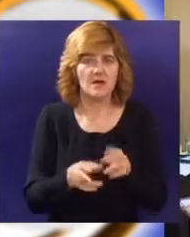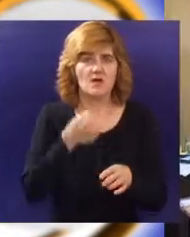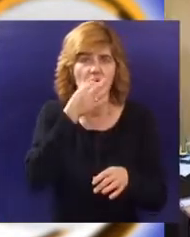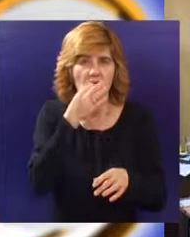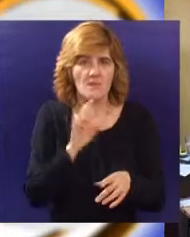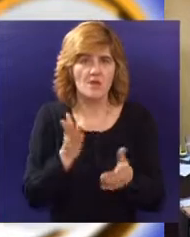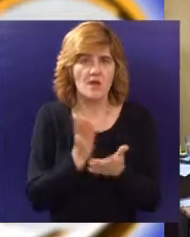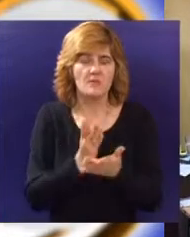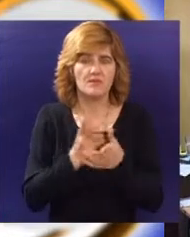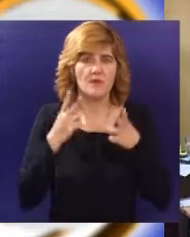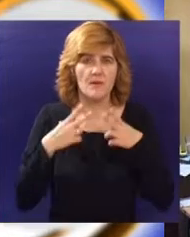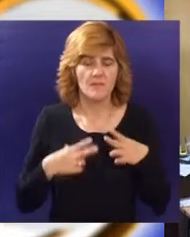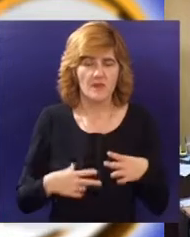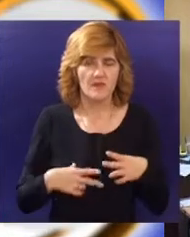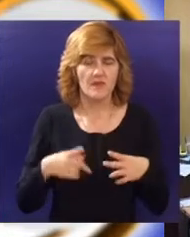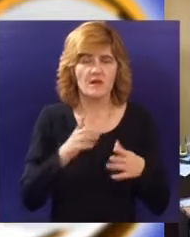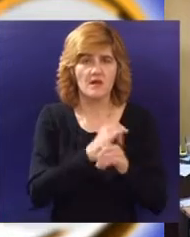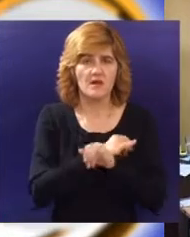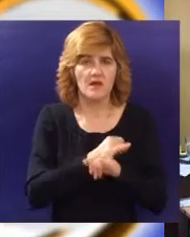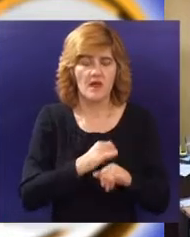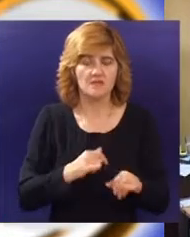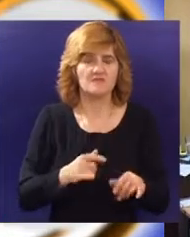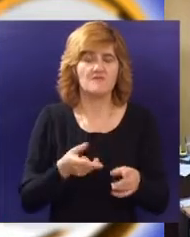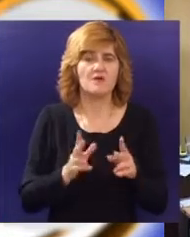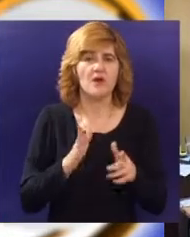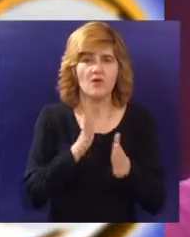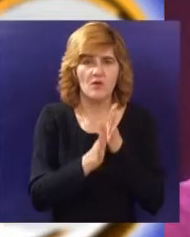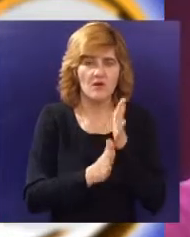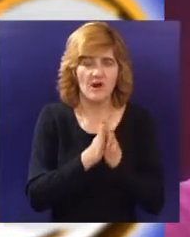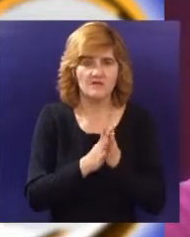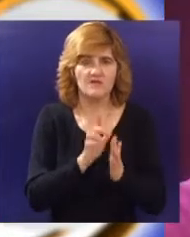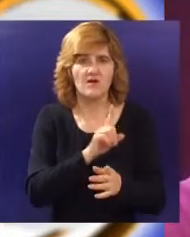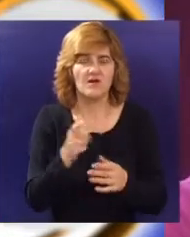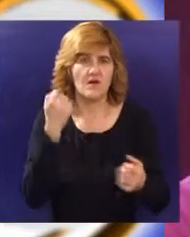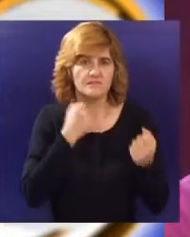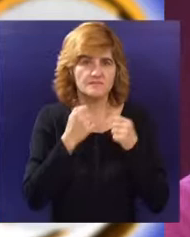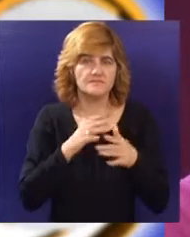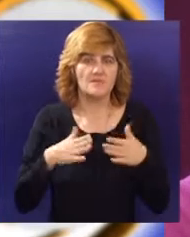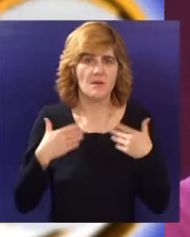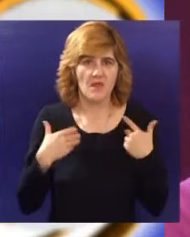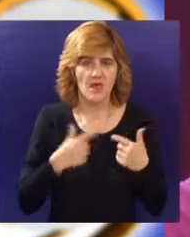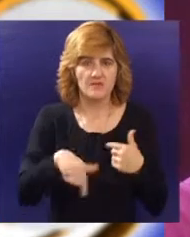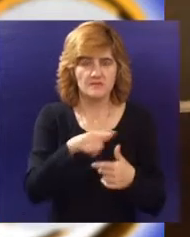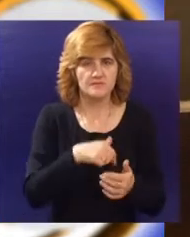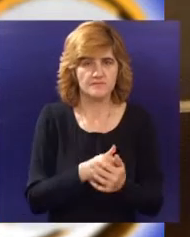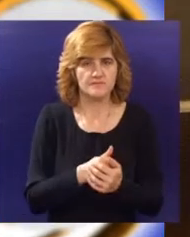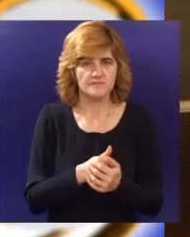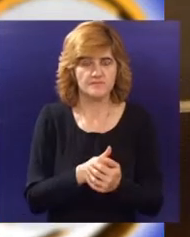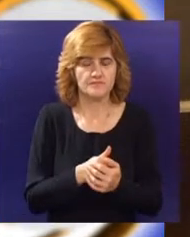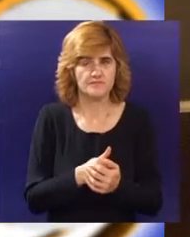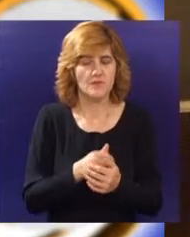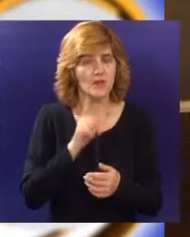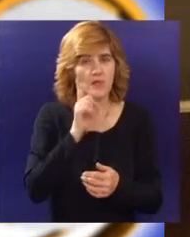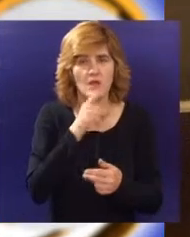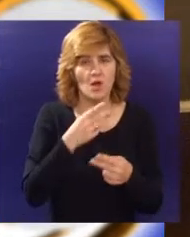aktivnostima u medijaciji doprinose mirnom rešavanju sukoba među decom i mladima. Vršnjačka medijacija je jako